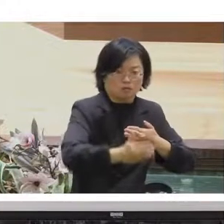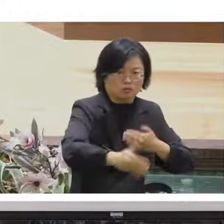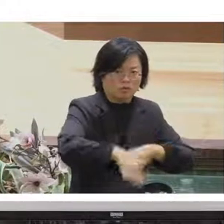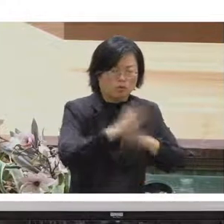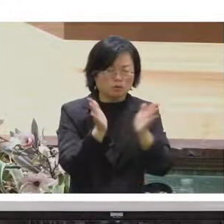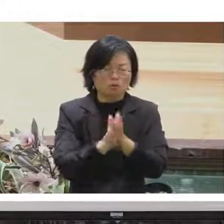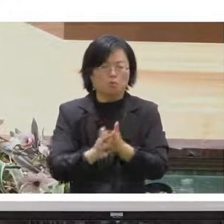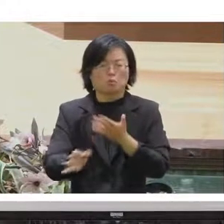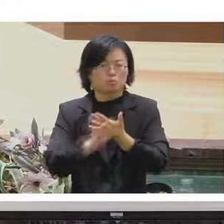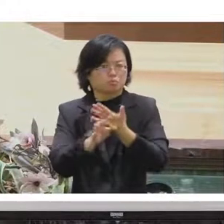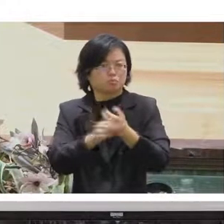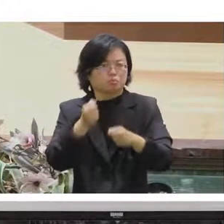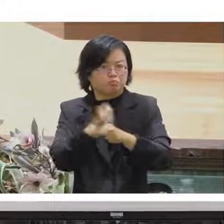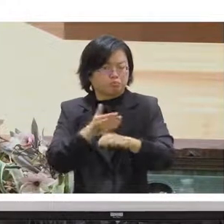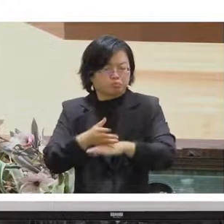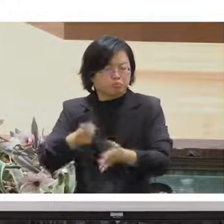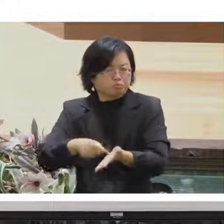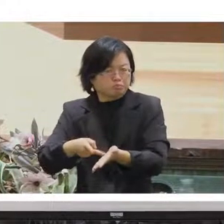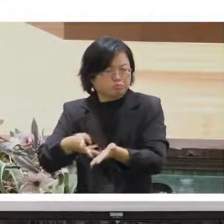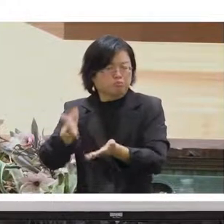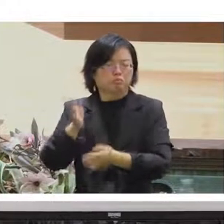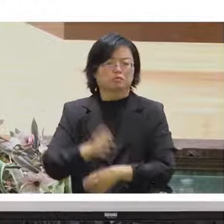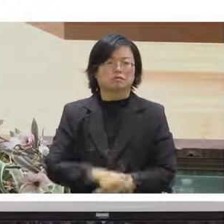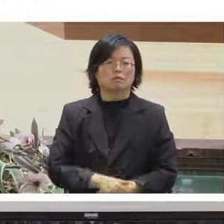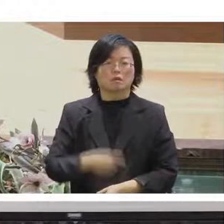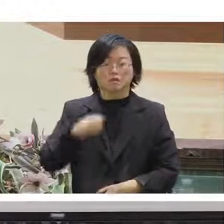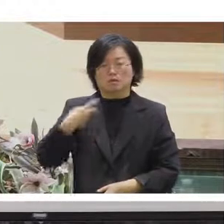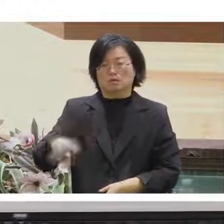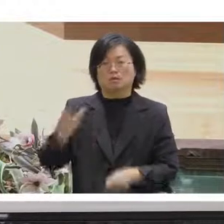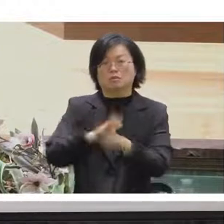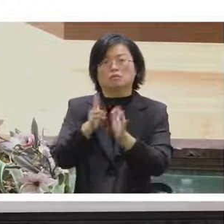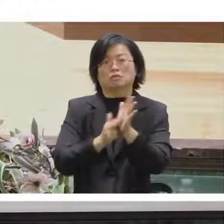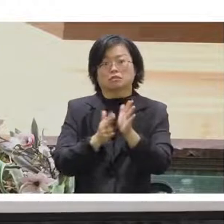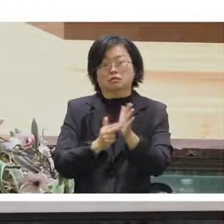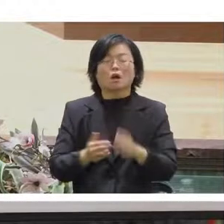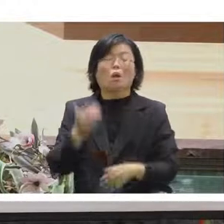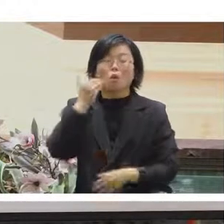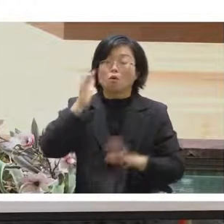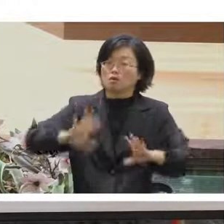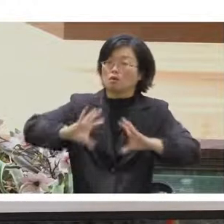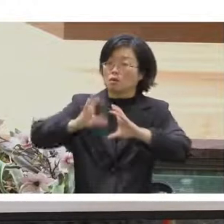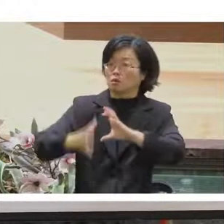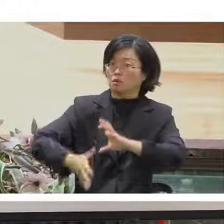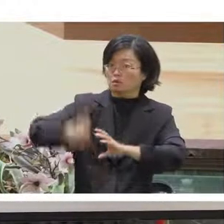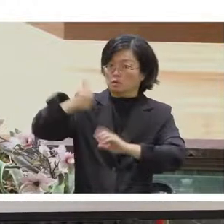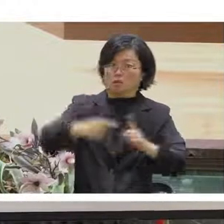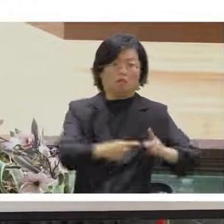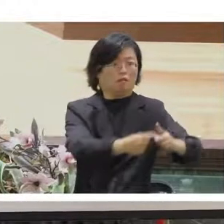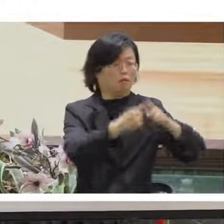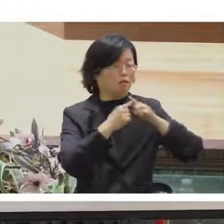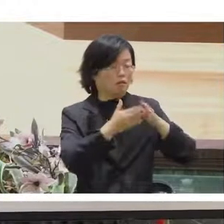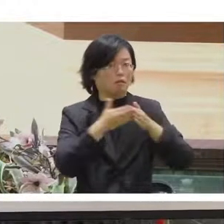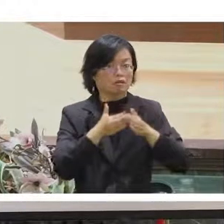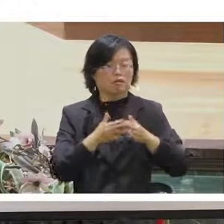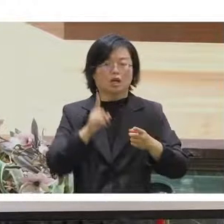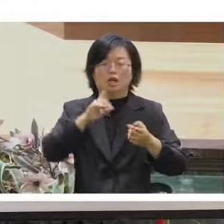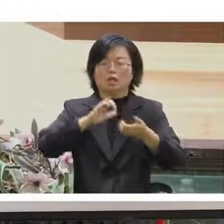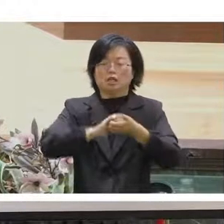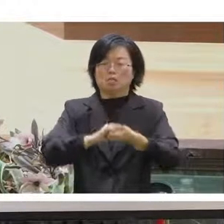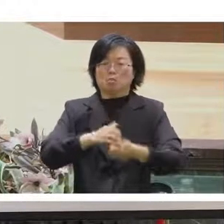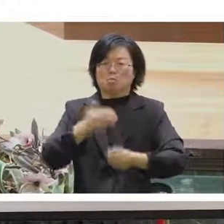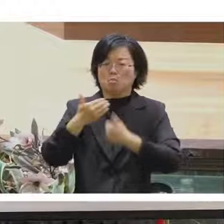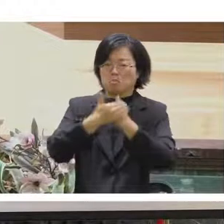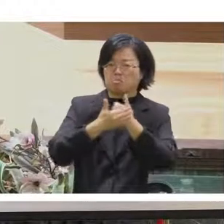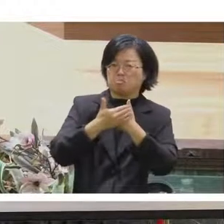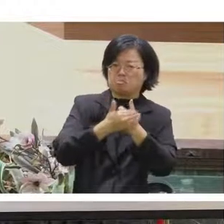過非常非常多遍這邊可以補充一下譬如說今天總統要來這個場地在實體活動他就是跟著保鏢一起走進來